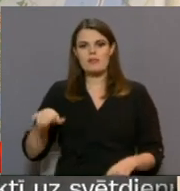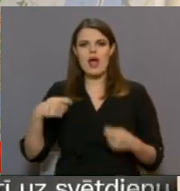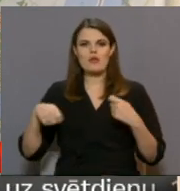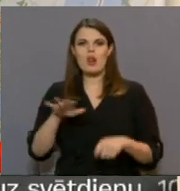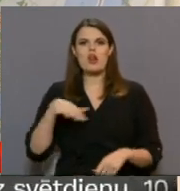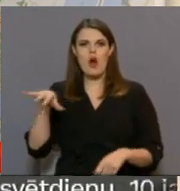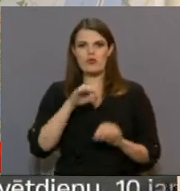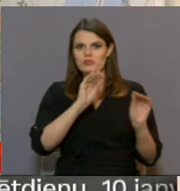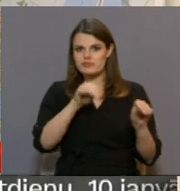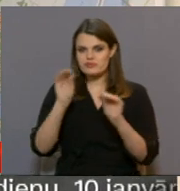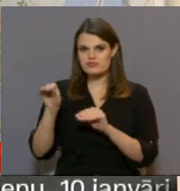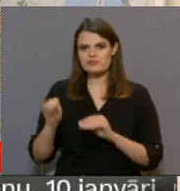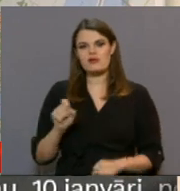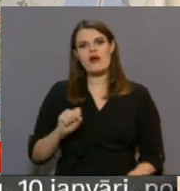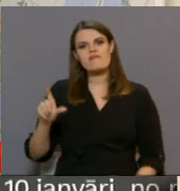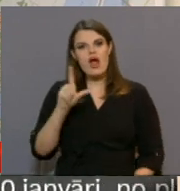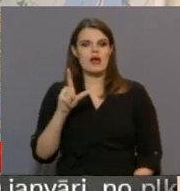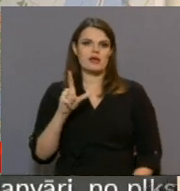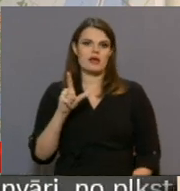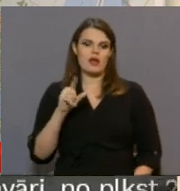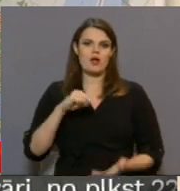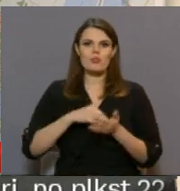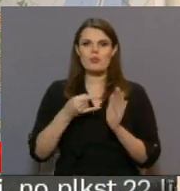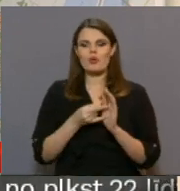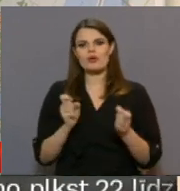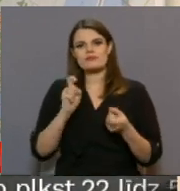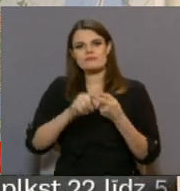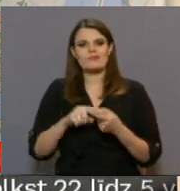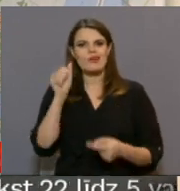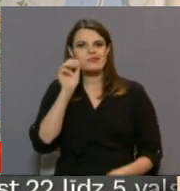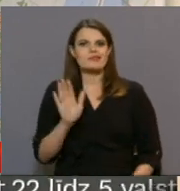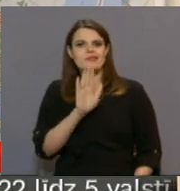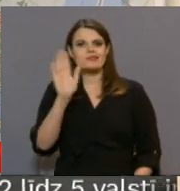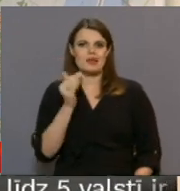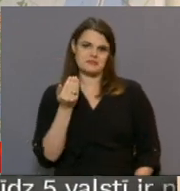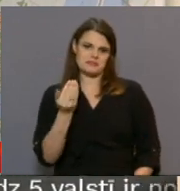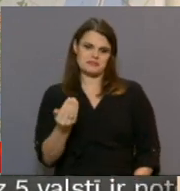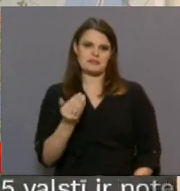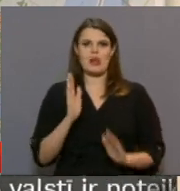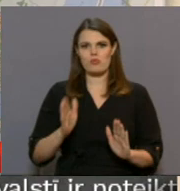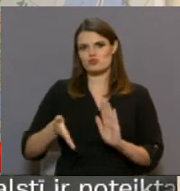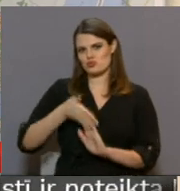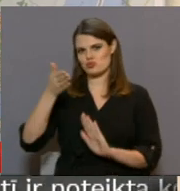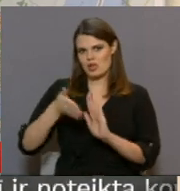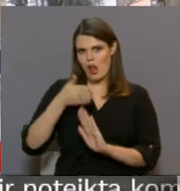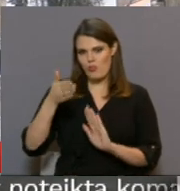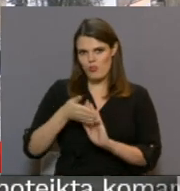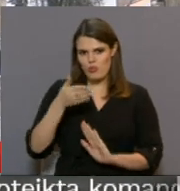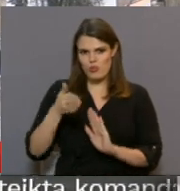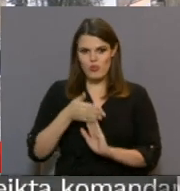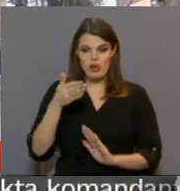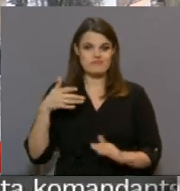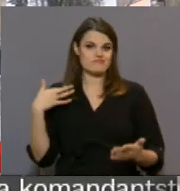mums parādījās. Vairāk tādas sadzīvis, ka sadzīvei domā tas lietas tika būvētas.